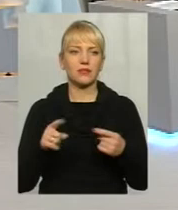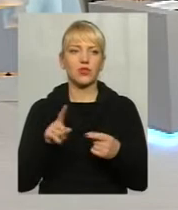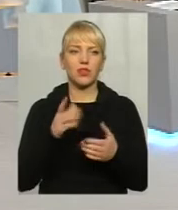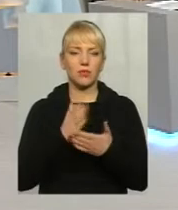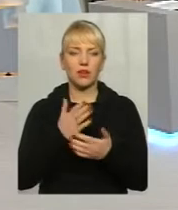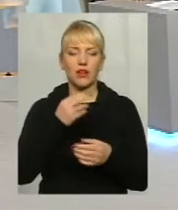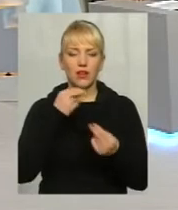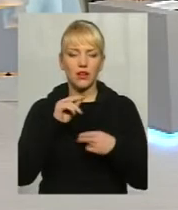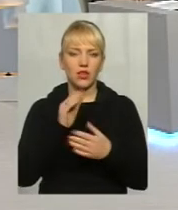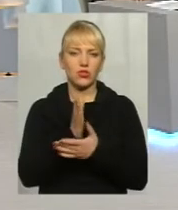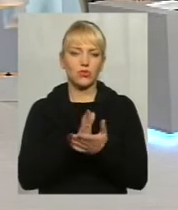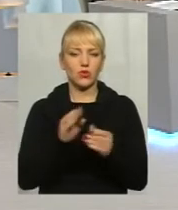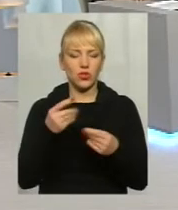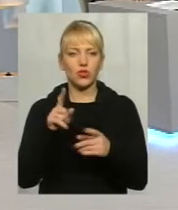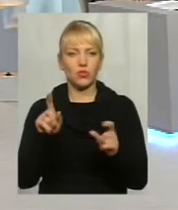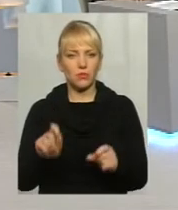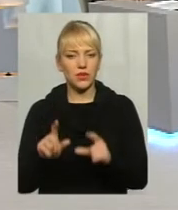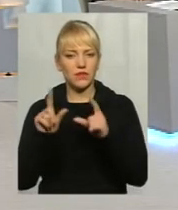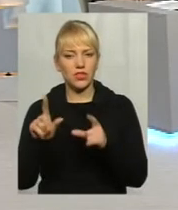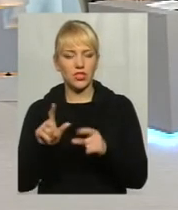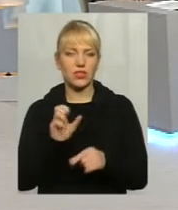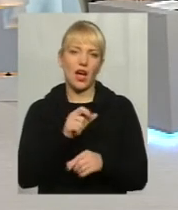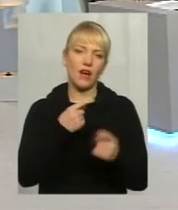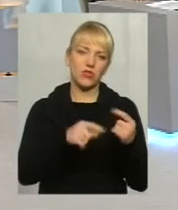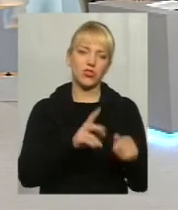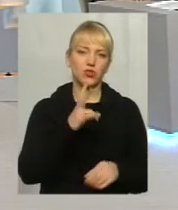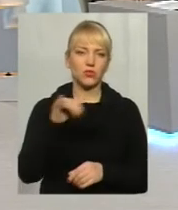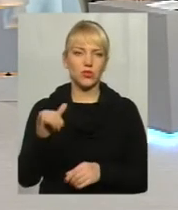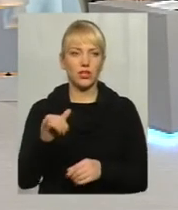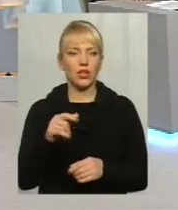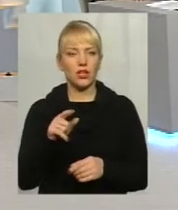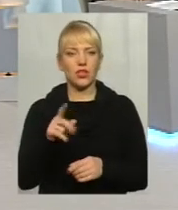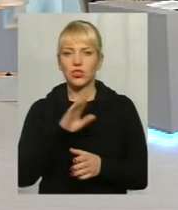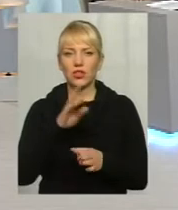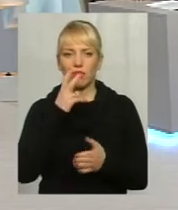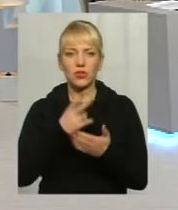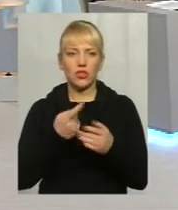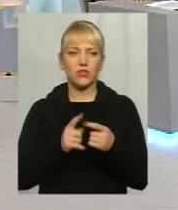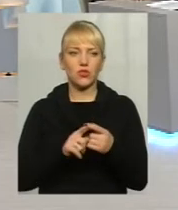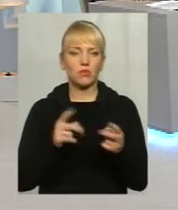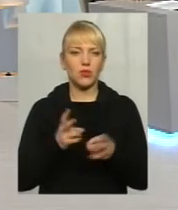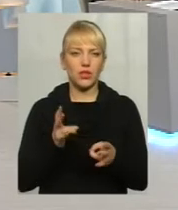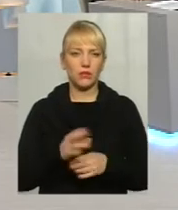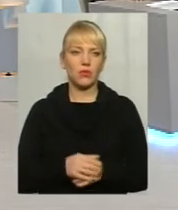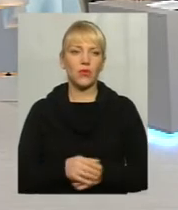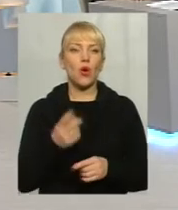послугу надає, підвищиться проїзд, а в іншому – чи ви не бачаєте в цьому? Ну, про це,